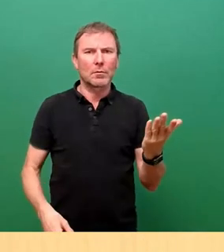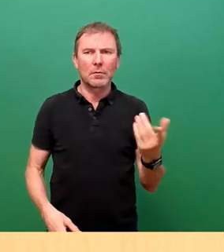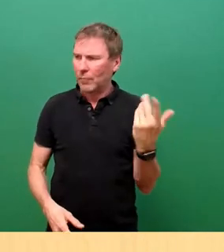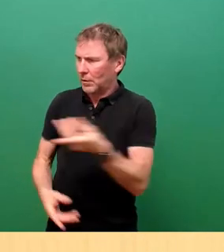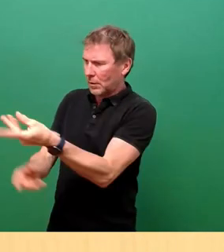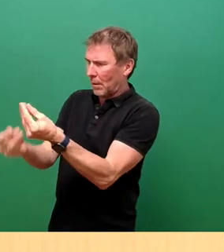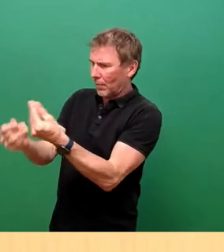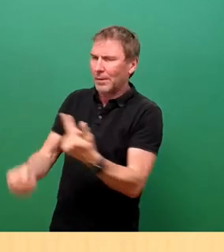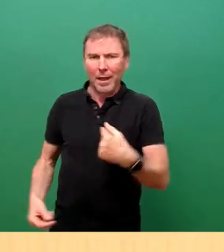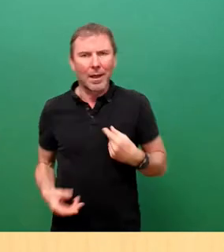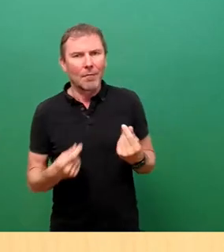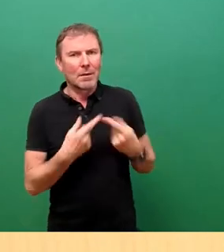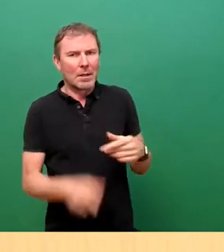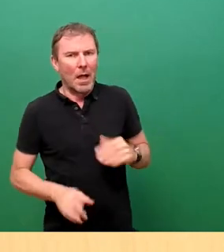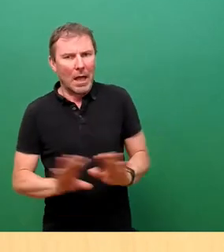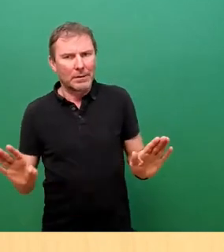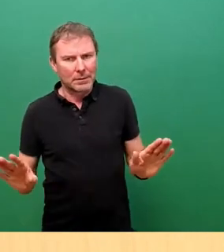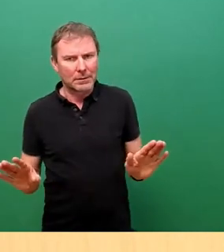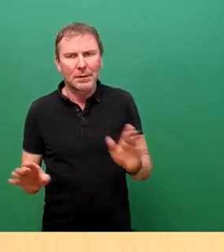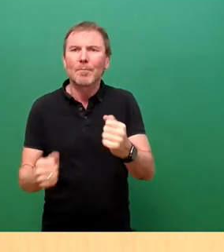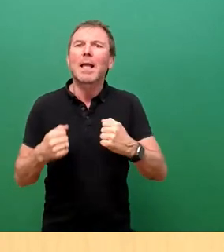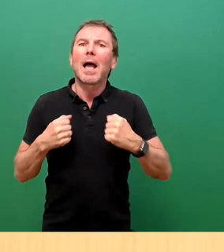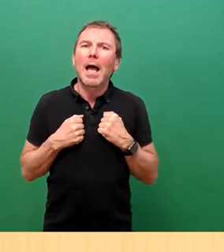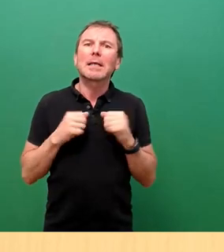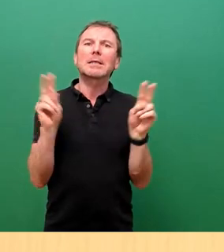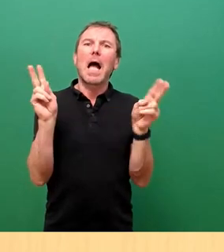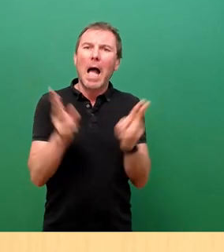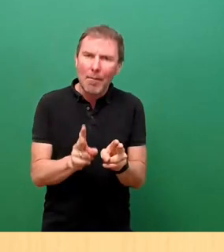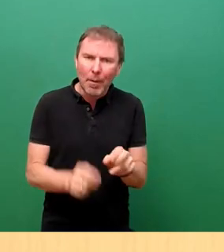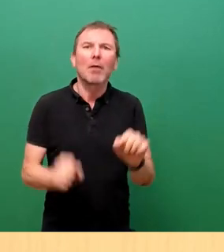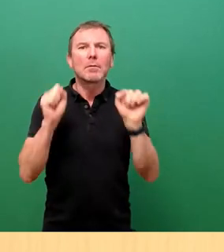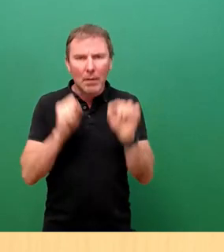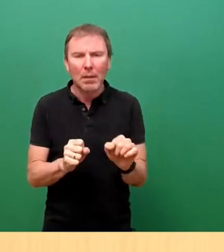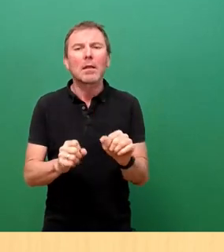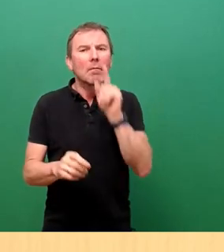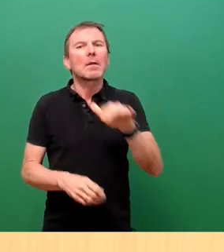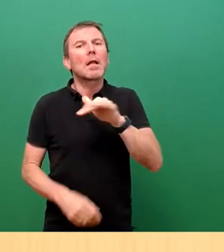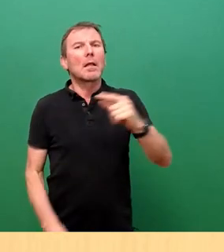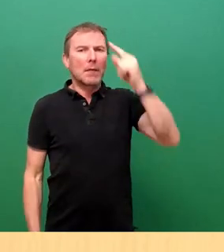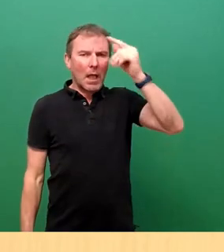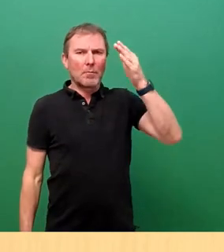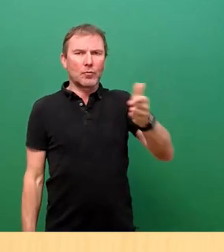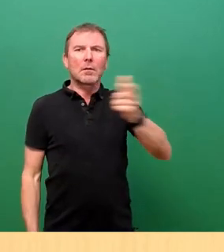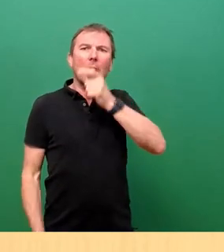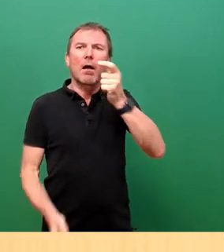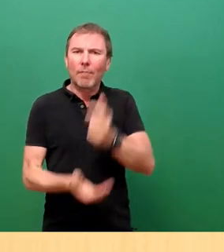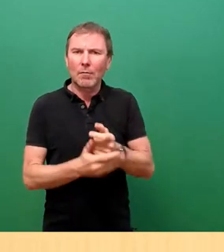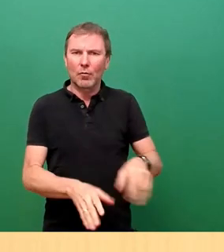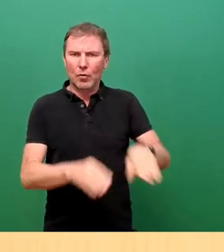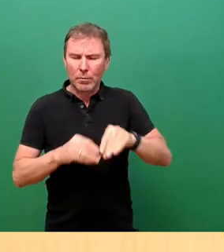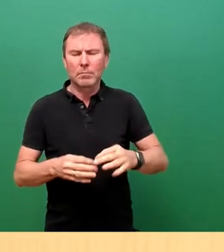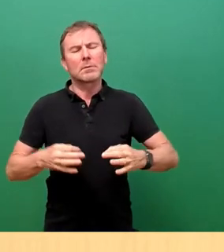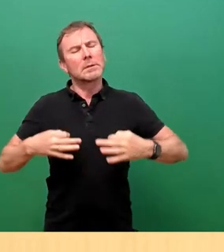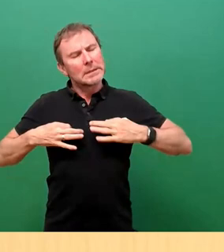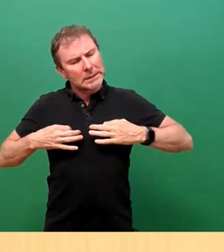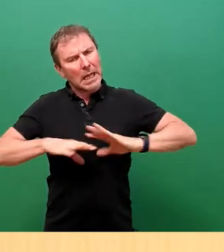empfinde es natürlich anders. Und diese Ängste können wir den Menschen aber nehmen, indem auch die Landeshauptstadt ihrer Verantwortung gerecht wird, sachlich informiert und sagt,